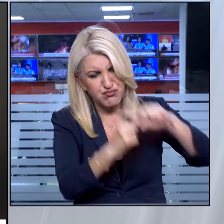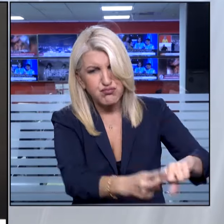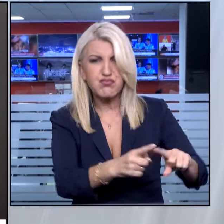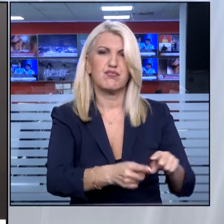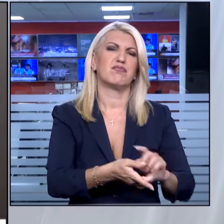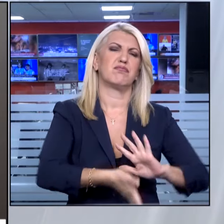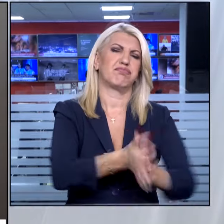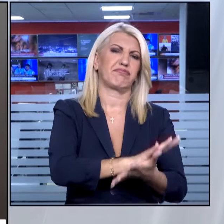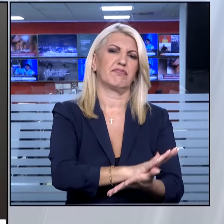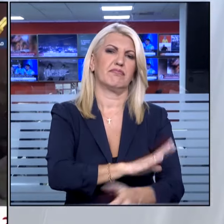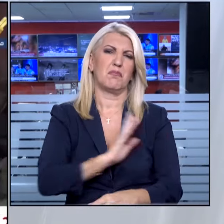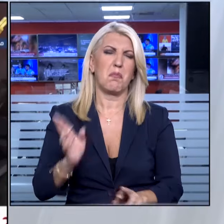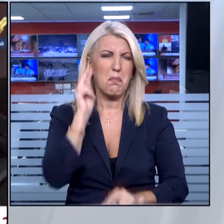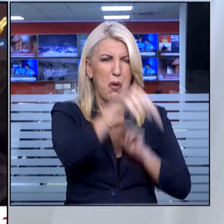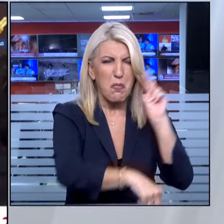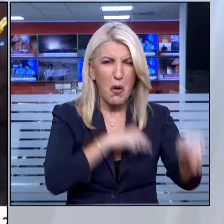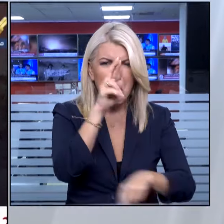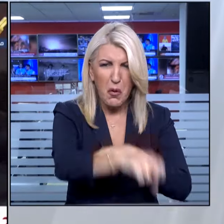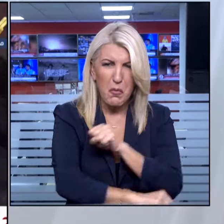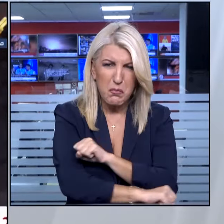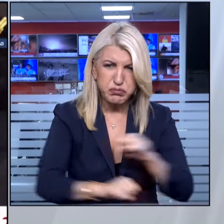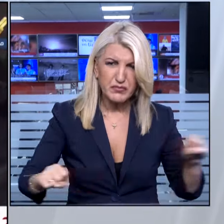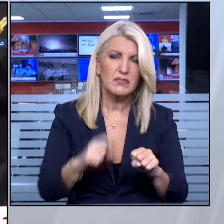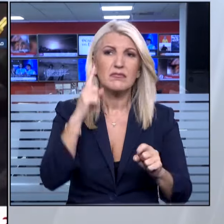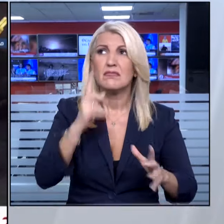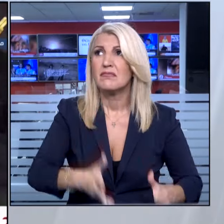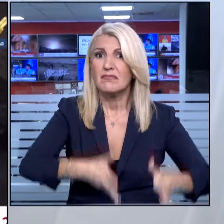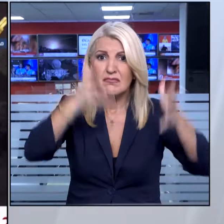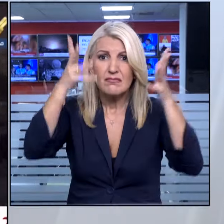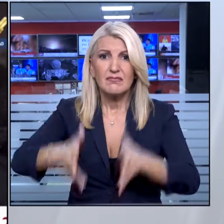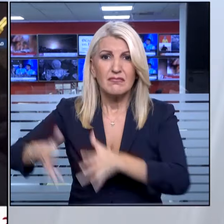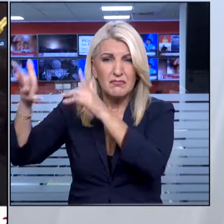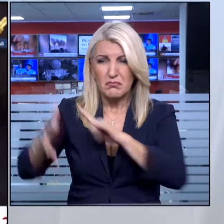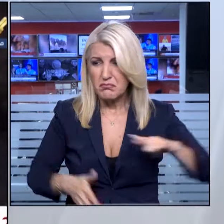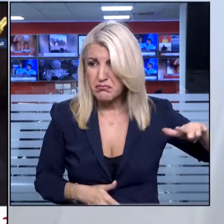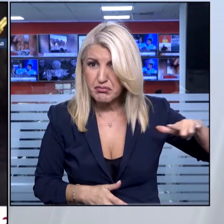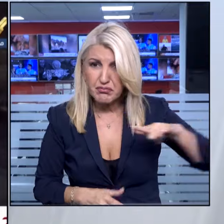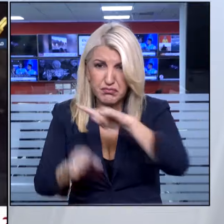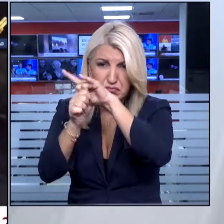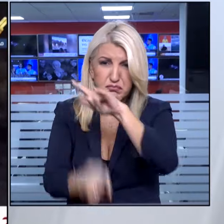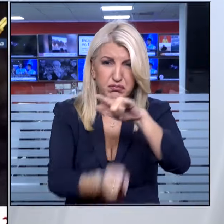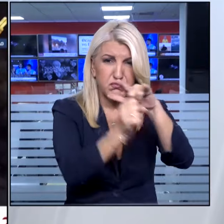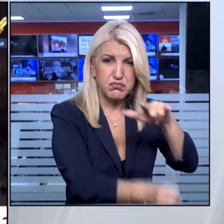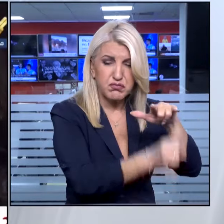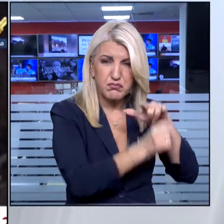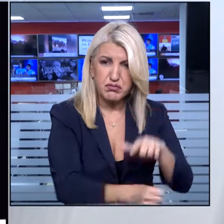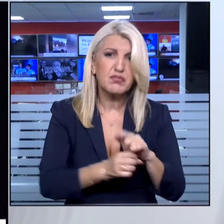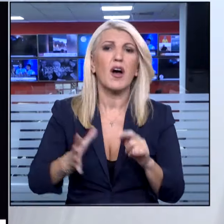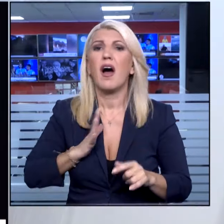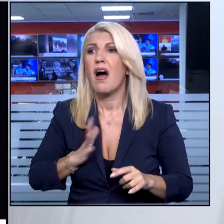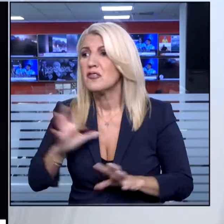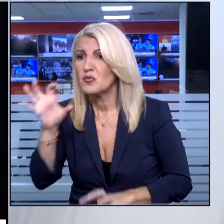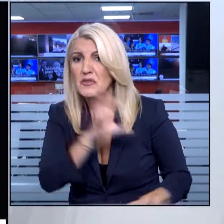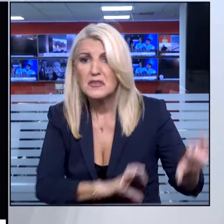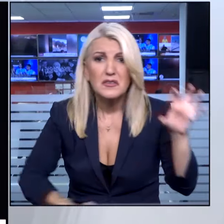Τήρια έχουν ισοπεδωθεί. Διασώστες ψάχνουν όλη νύχτα κάτω από τα χαλάσματα με την ελπίδα να βρουν επιζώντες.